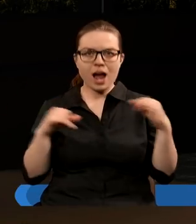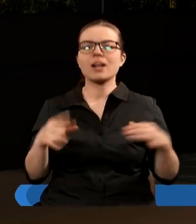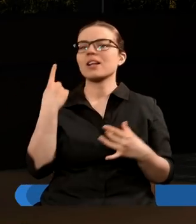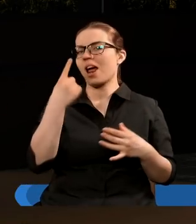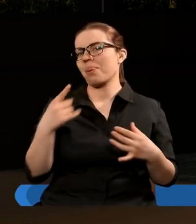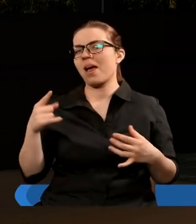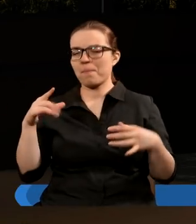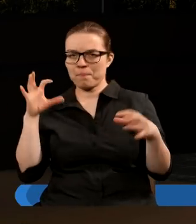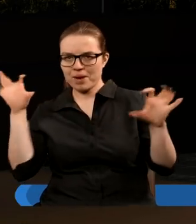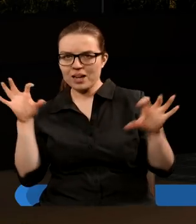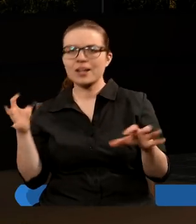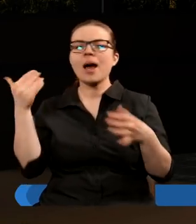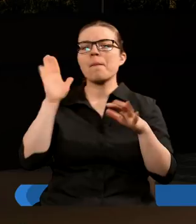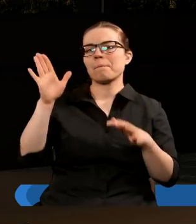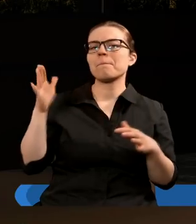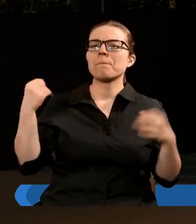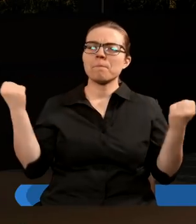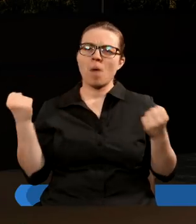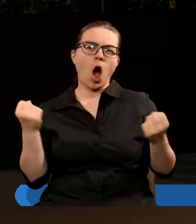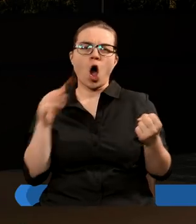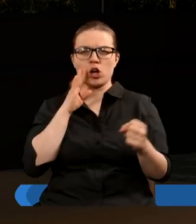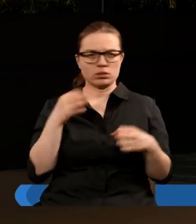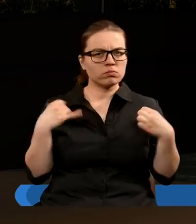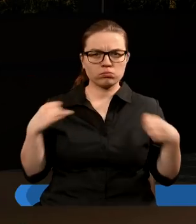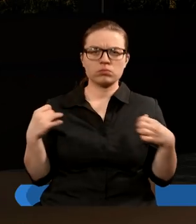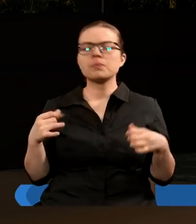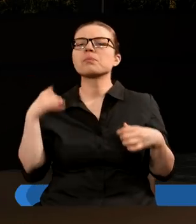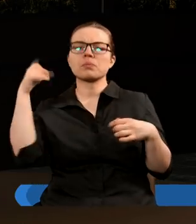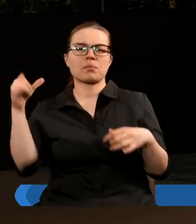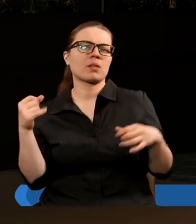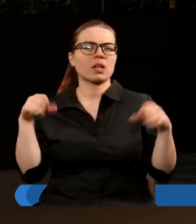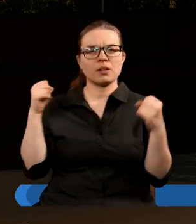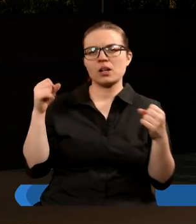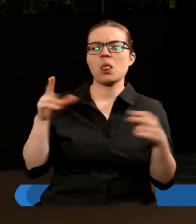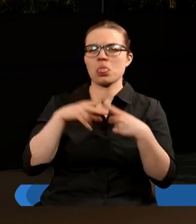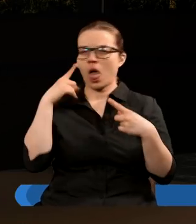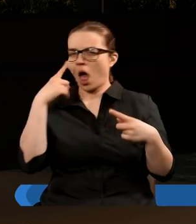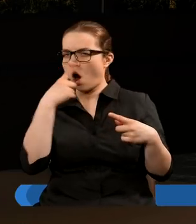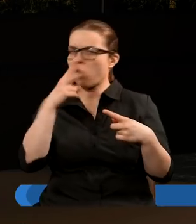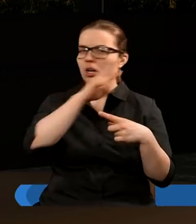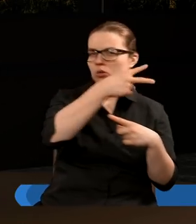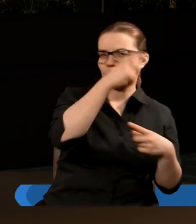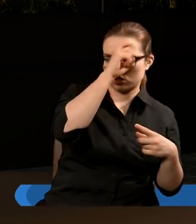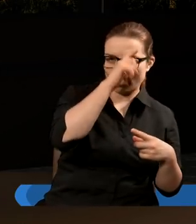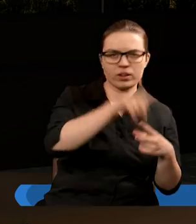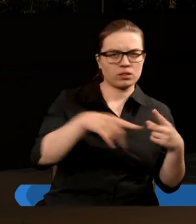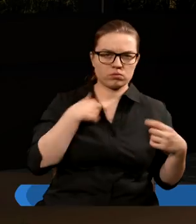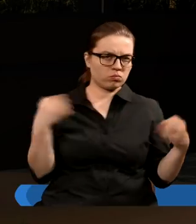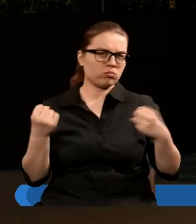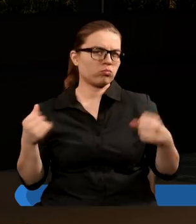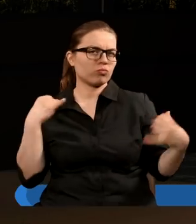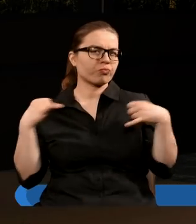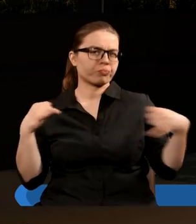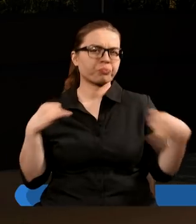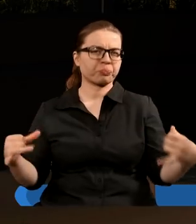bestia ma jakby moc taką militarną i sprawuje ono swoją władzę na oczach drugiego. I wiemy dzisiaj,